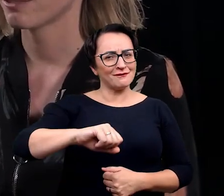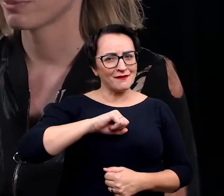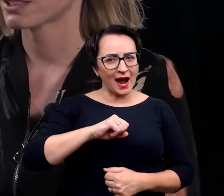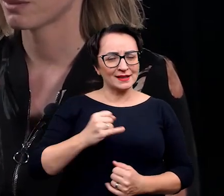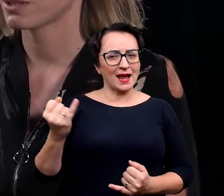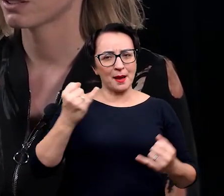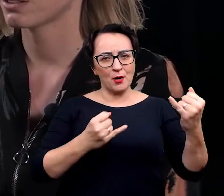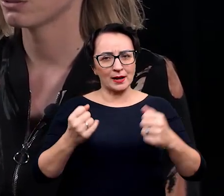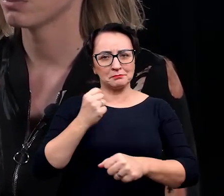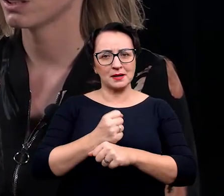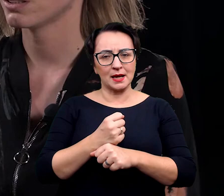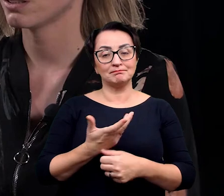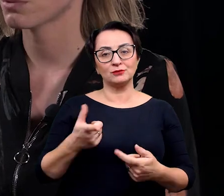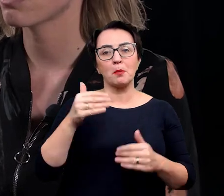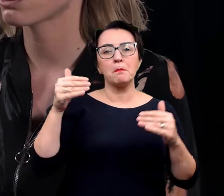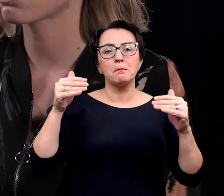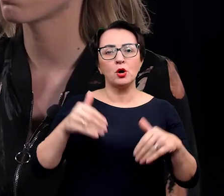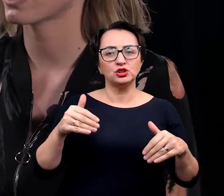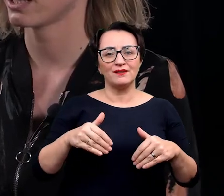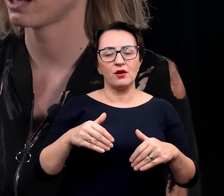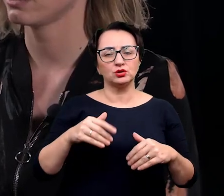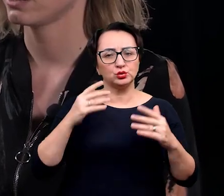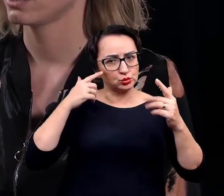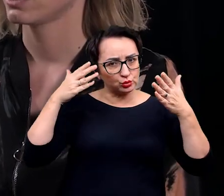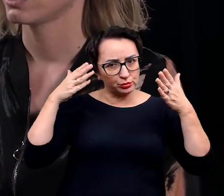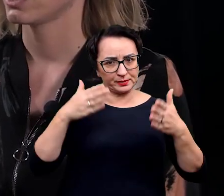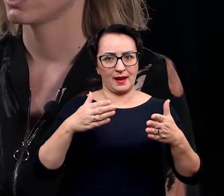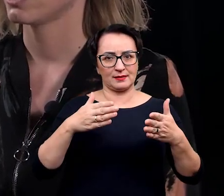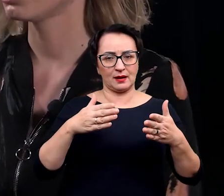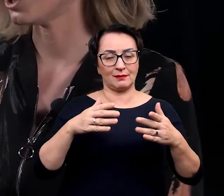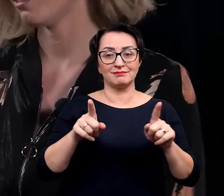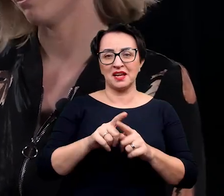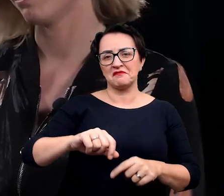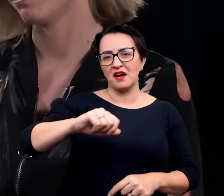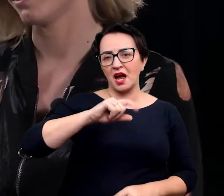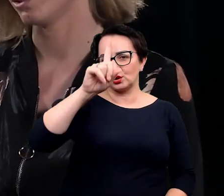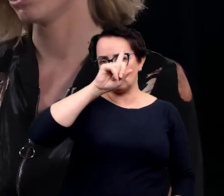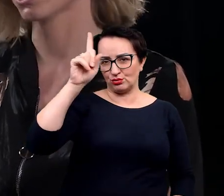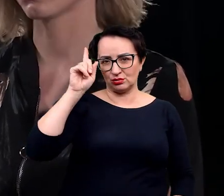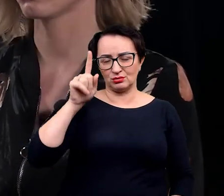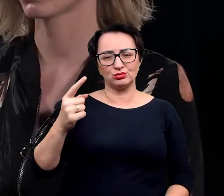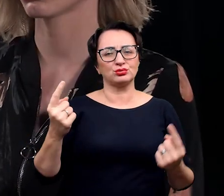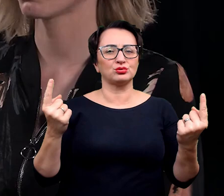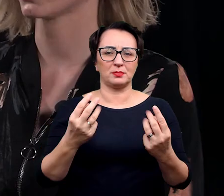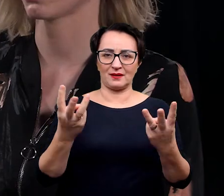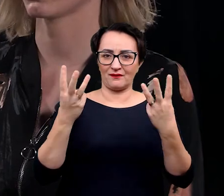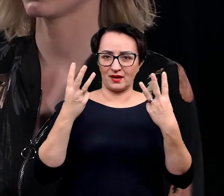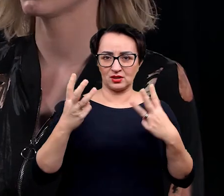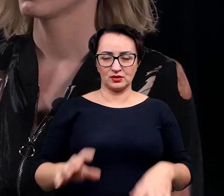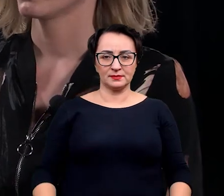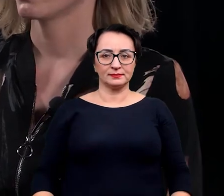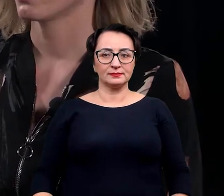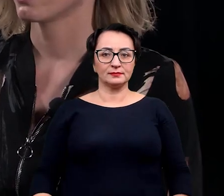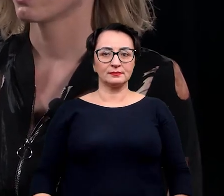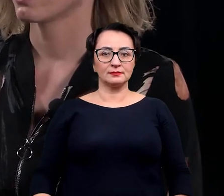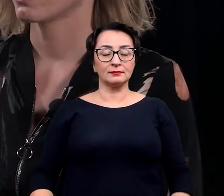było fajne w pracy w laboratorium? Możliwość skupienia. Ludzie. Ludzie są super istotni.